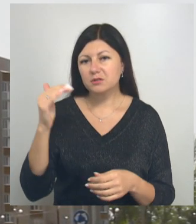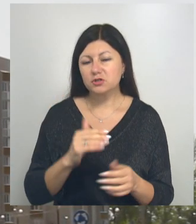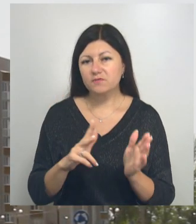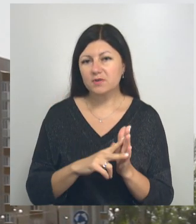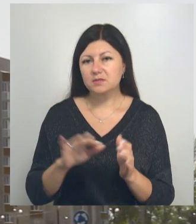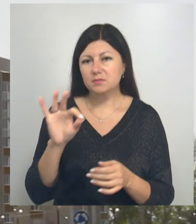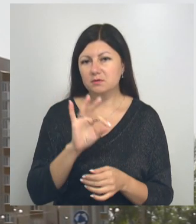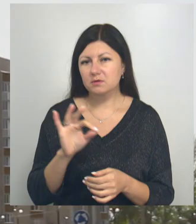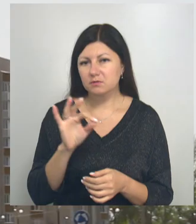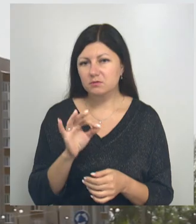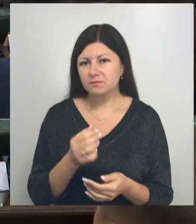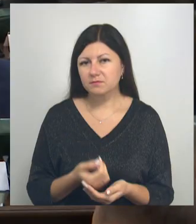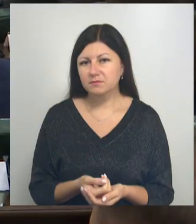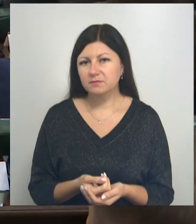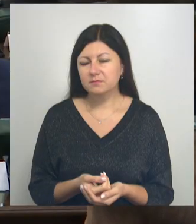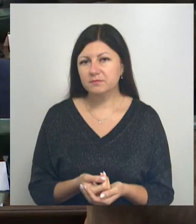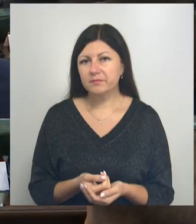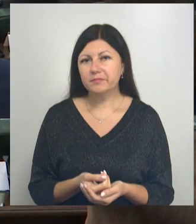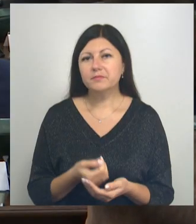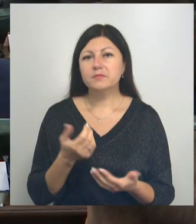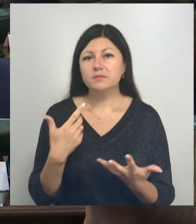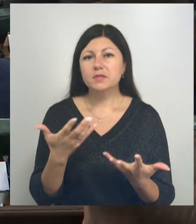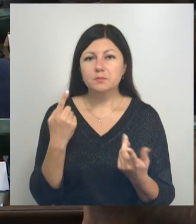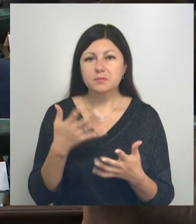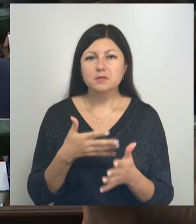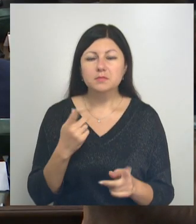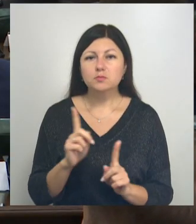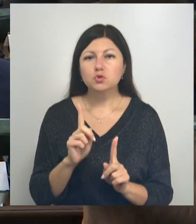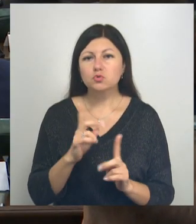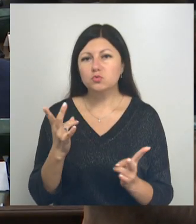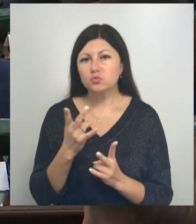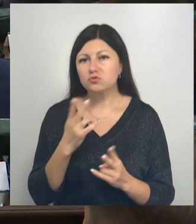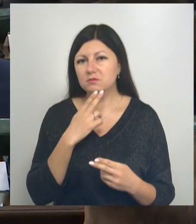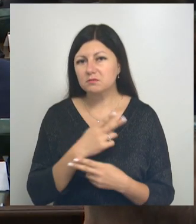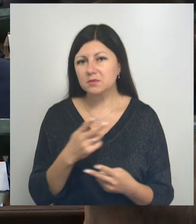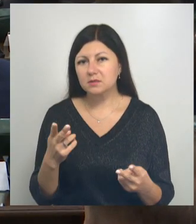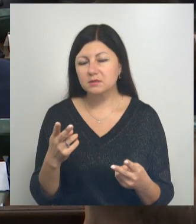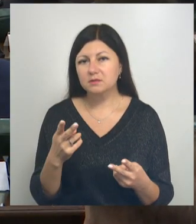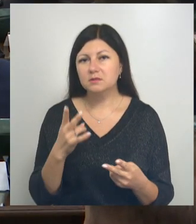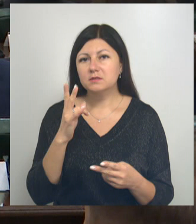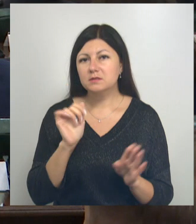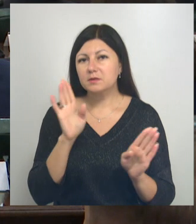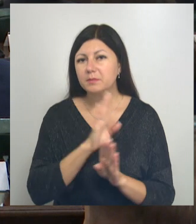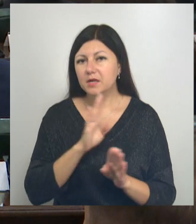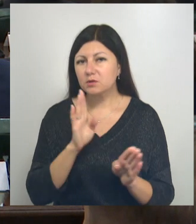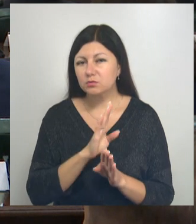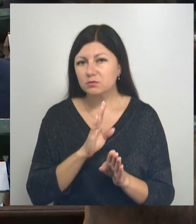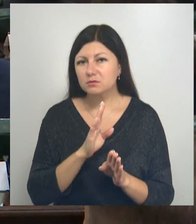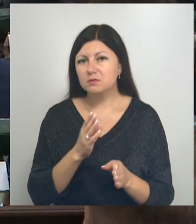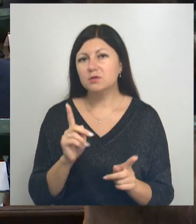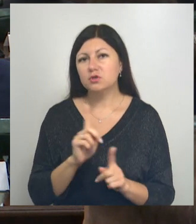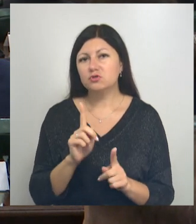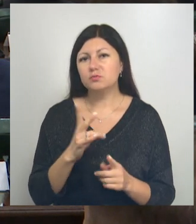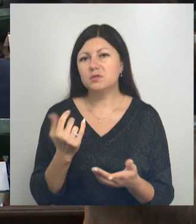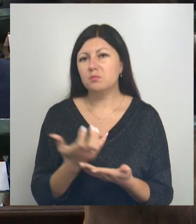градусов по Цельсию. Понимаем, что нужно смотреть на прогноз, чтобы